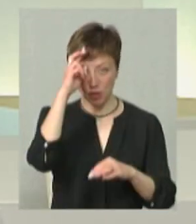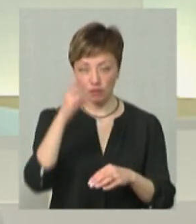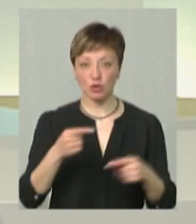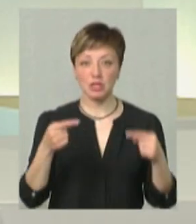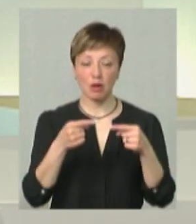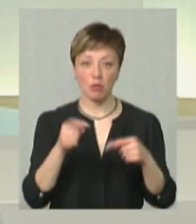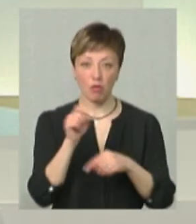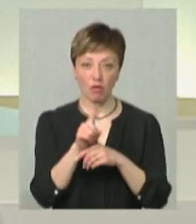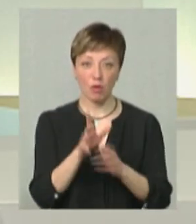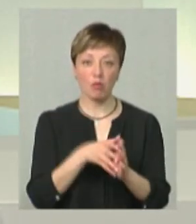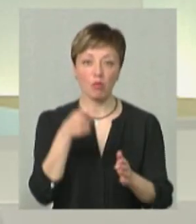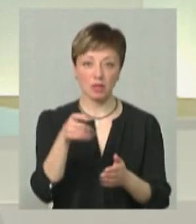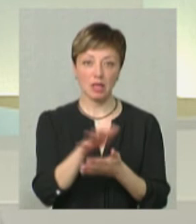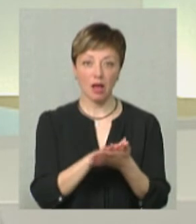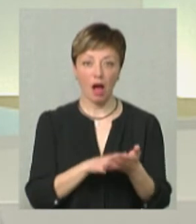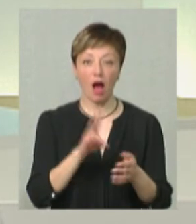замовлення?